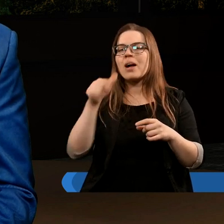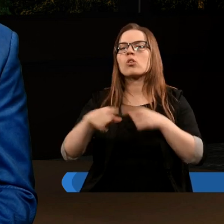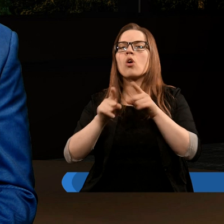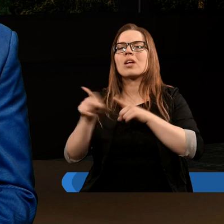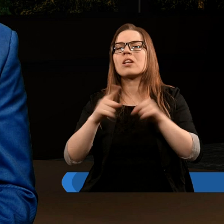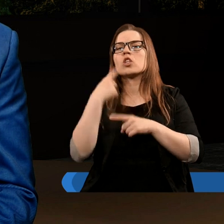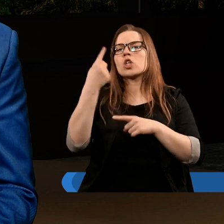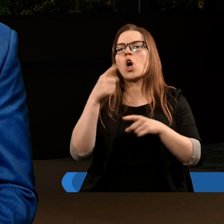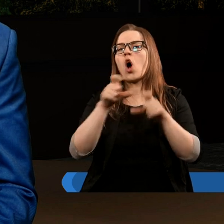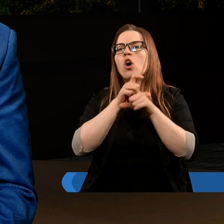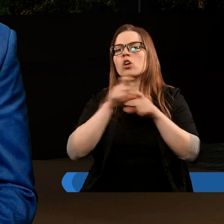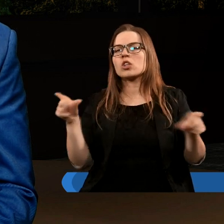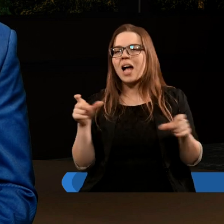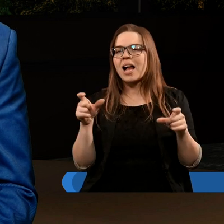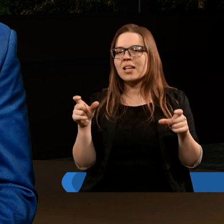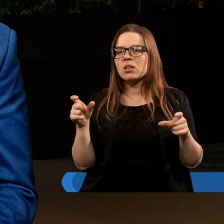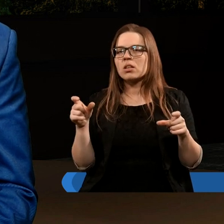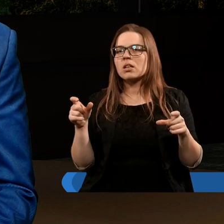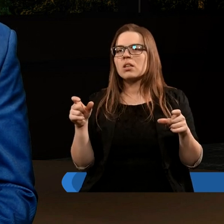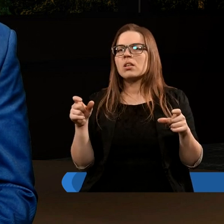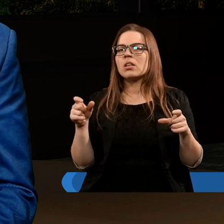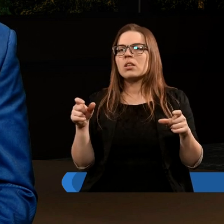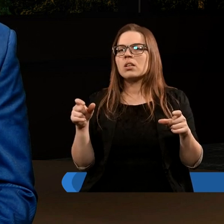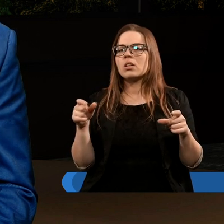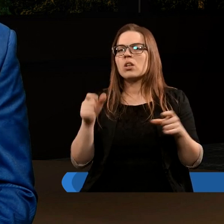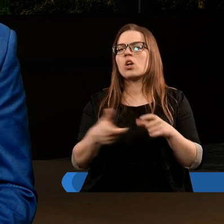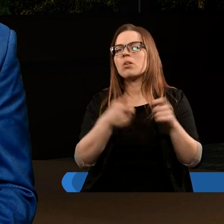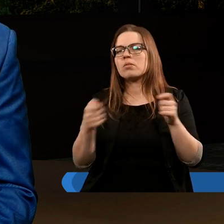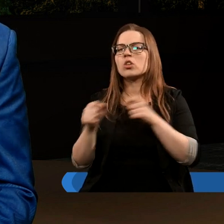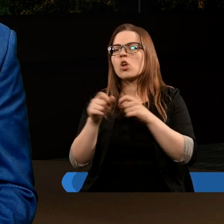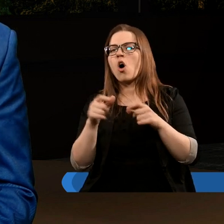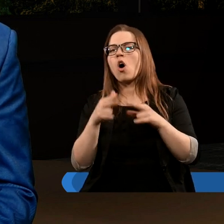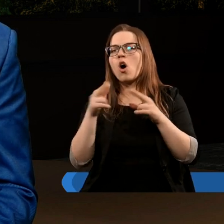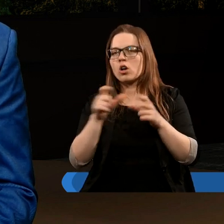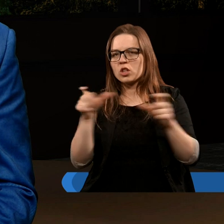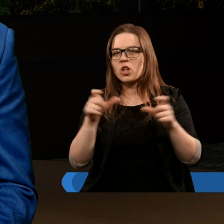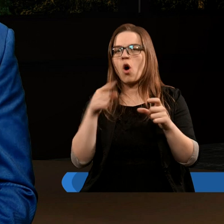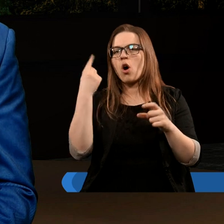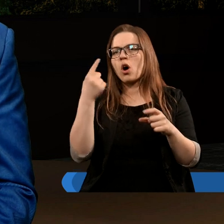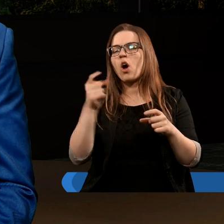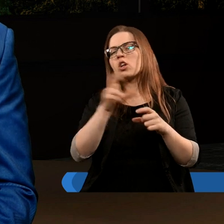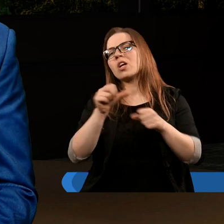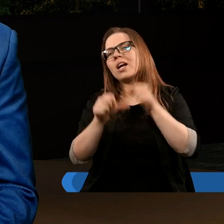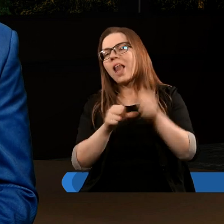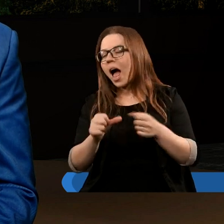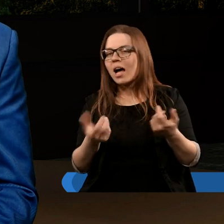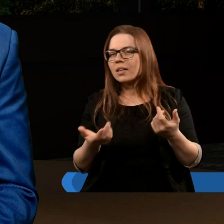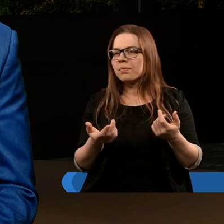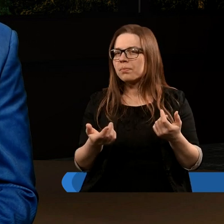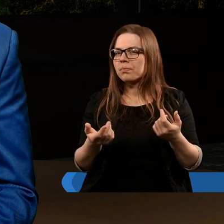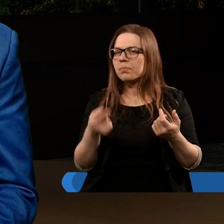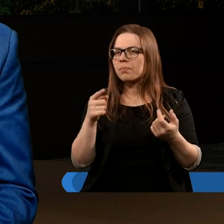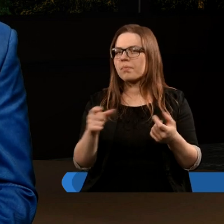czasu. Więc mamy do czynienia ze słowami odnoszącymi się do określenia roku czy lat, bo